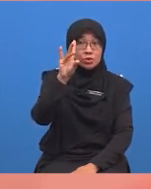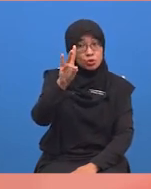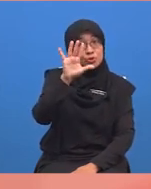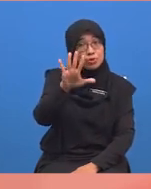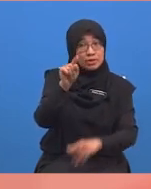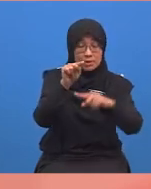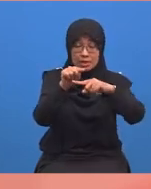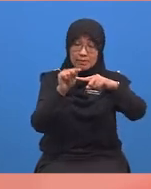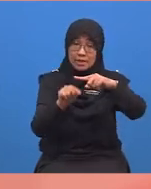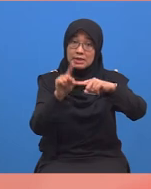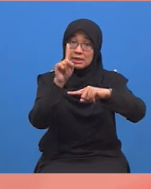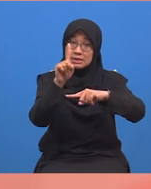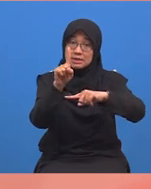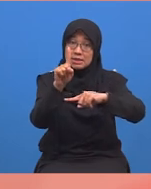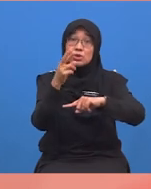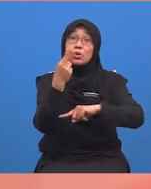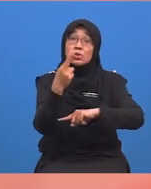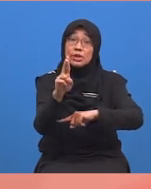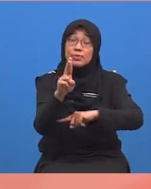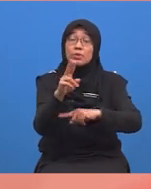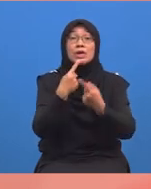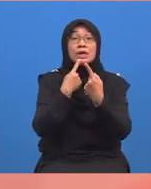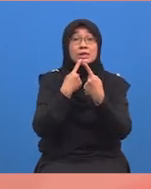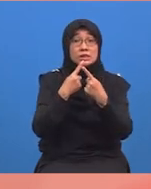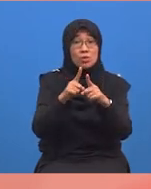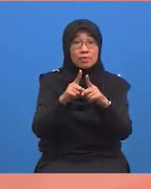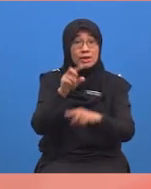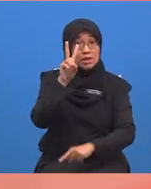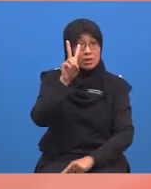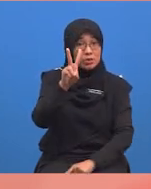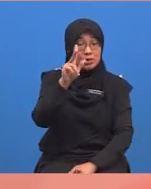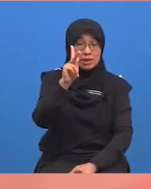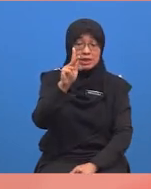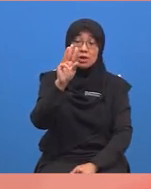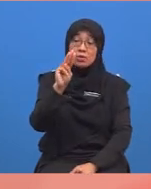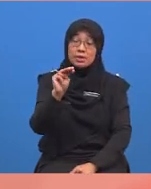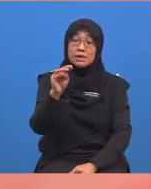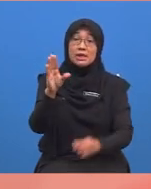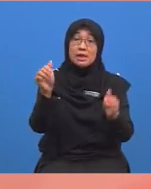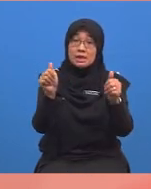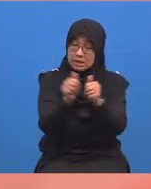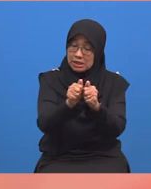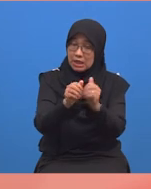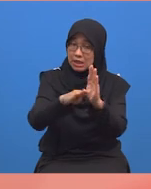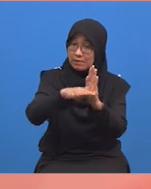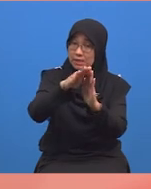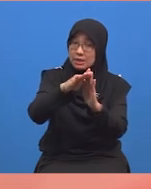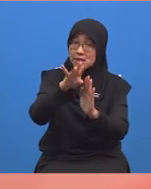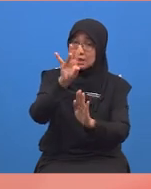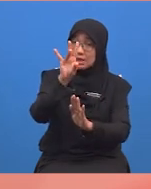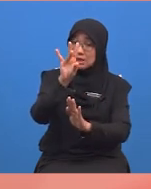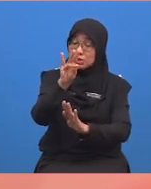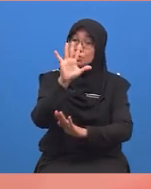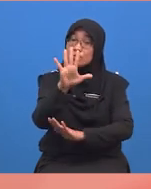dibahagi seribu dan jawapannya ialah dua kilometer dengan bakinya tujuh puluh